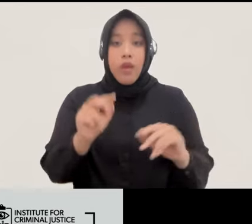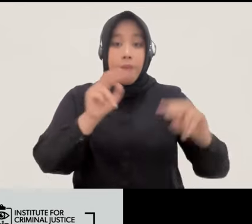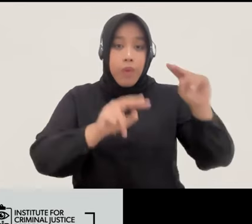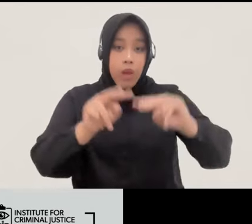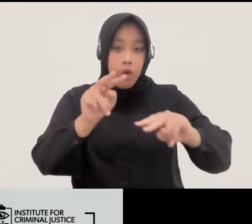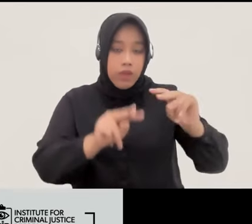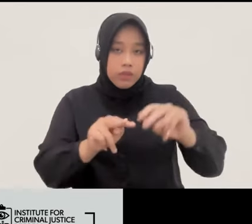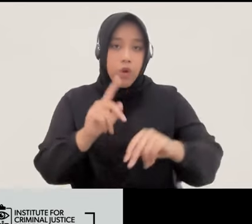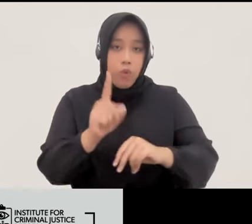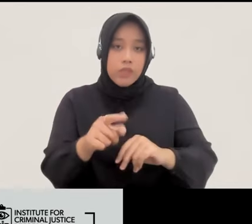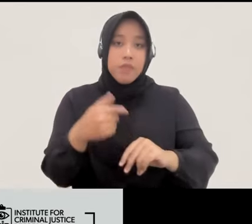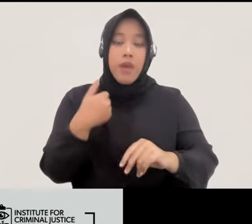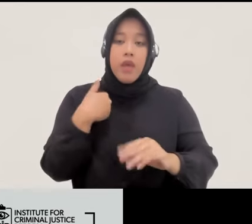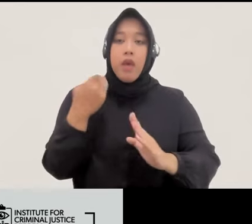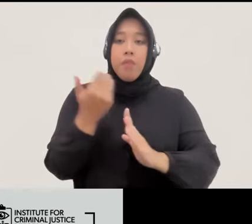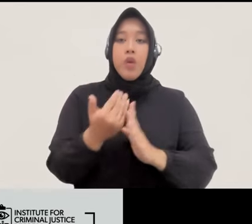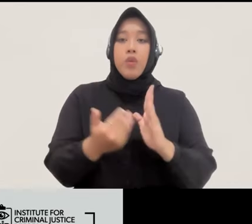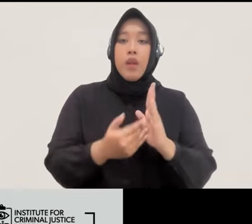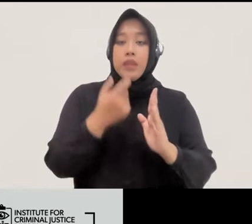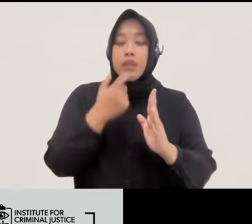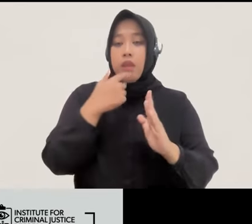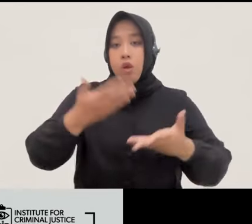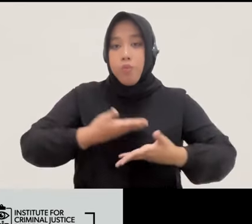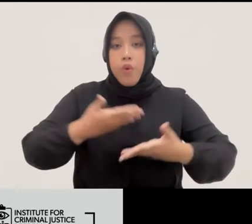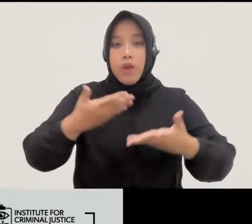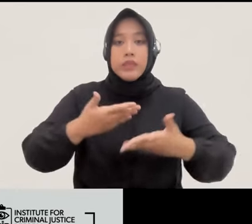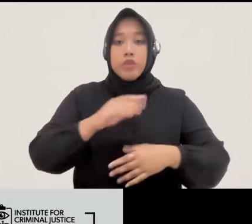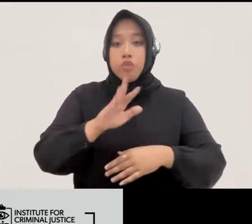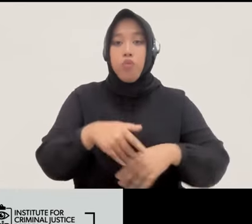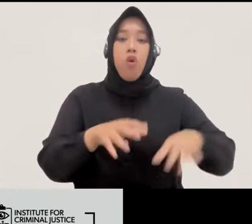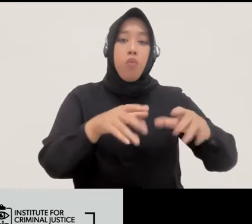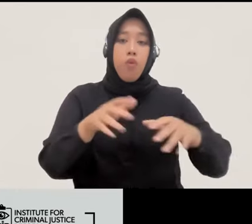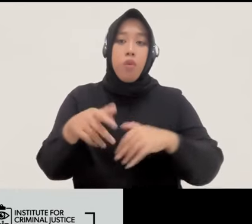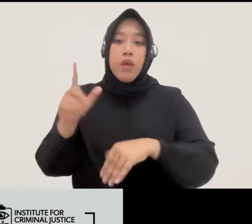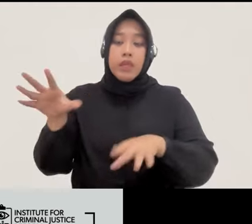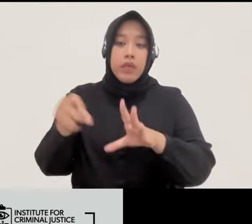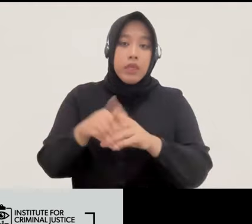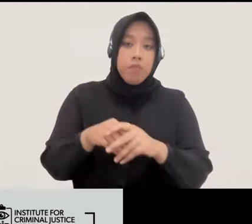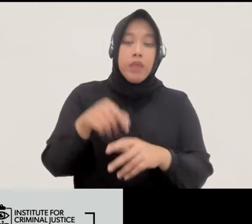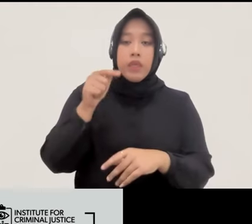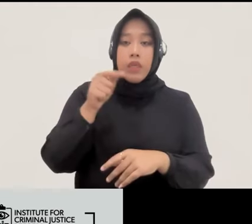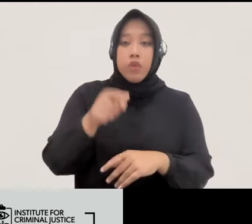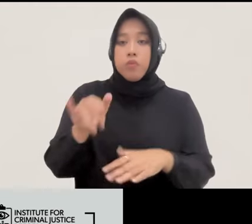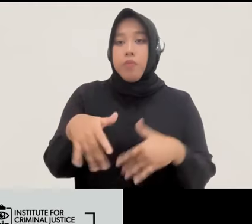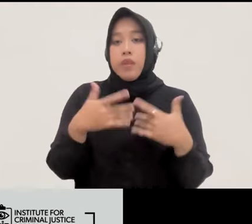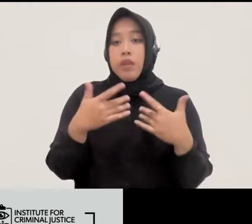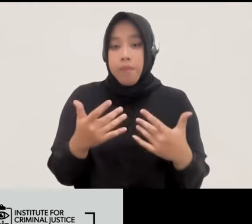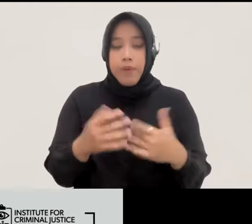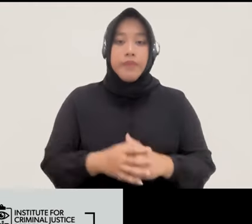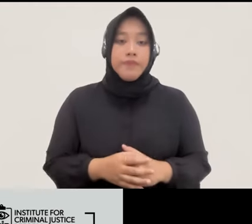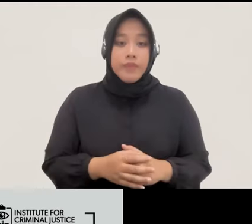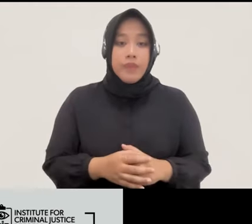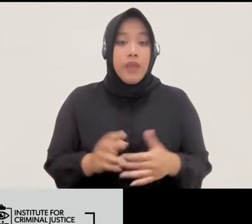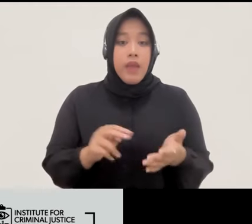dengan ya reguler nih mengukur kepuasan dari para pihak tersebut yang terlibat dalam restoratif justice itu seperti apa jadi